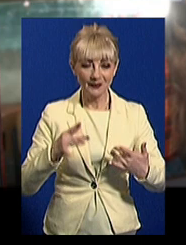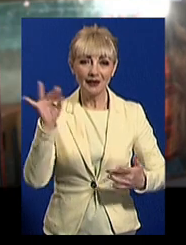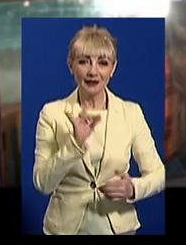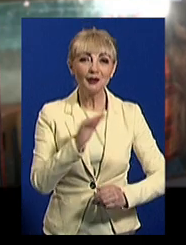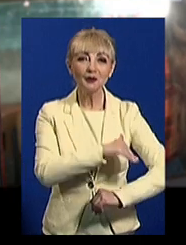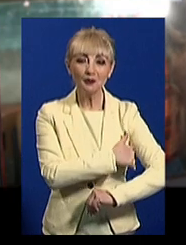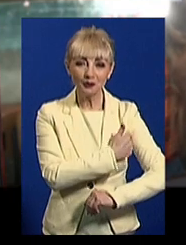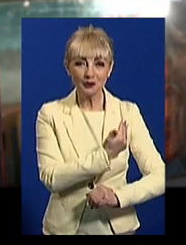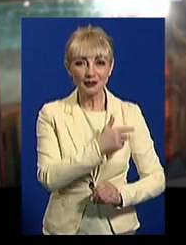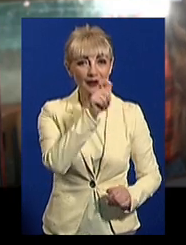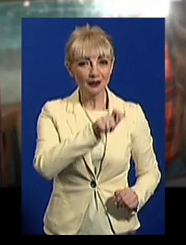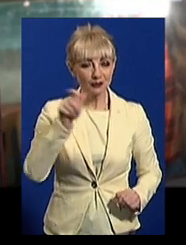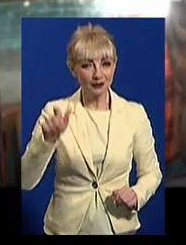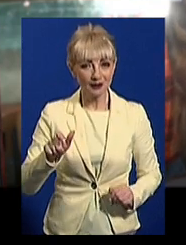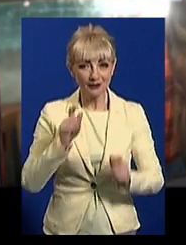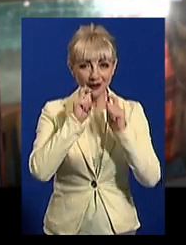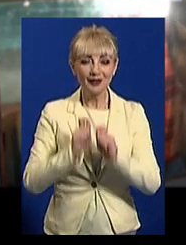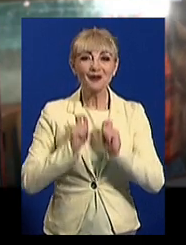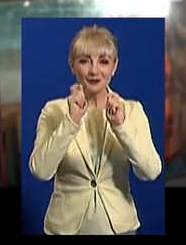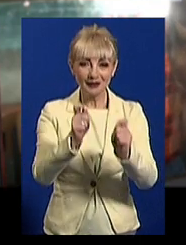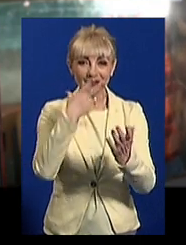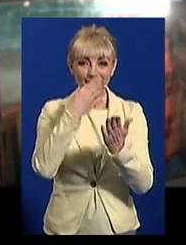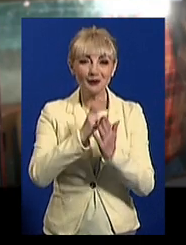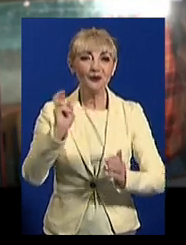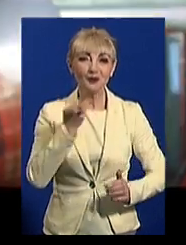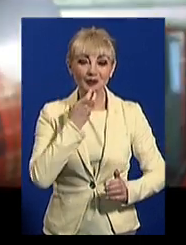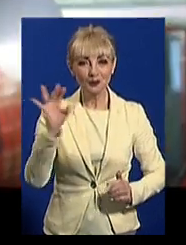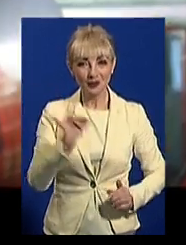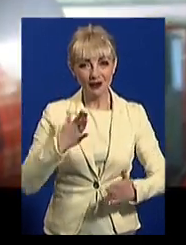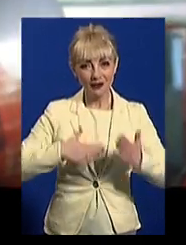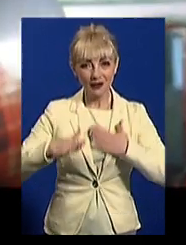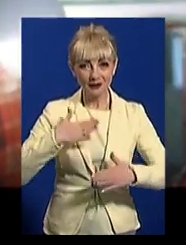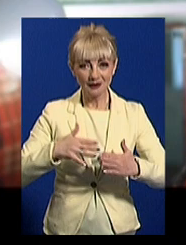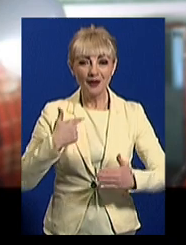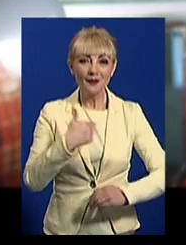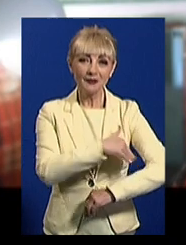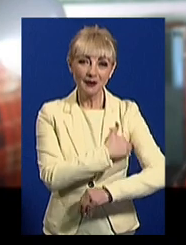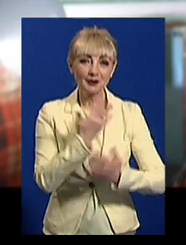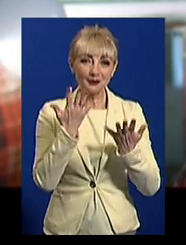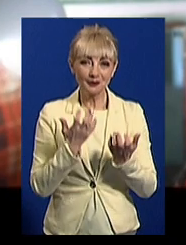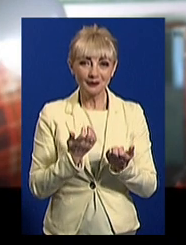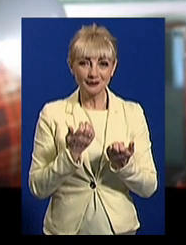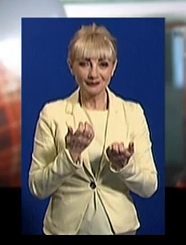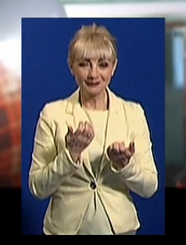хочеться людям подарувати свою улыбку і радість. Я ще хочу моделю бути,